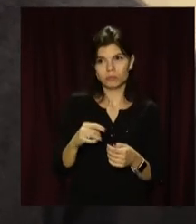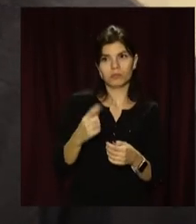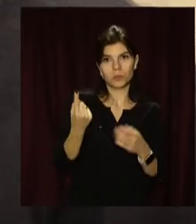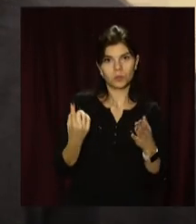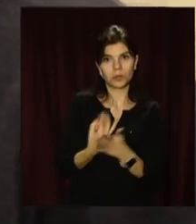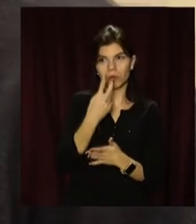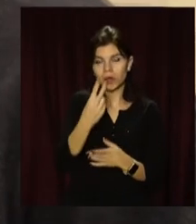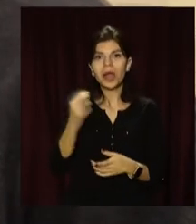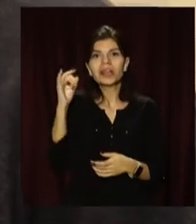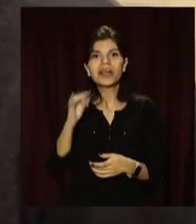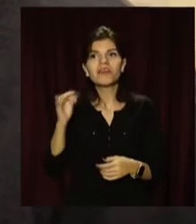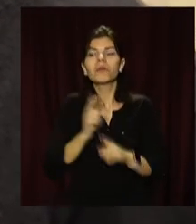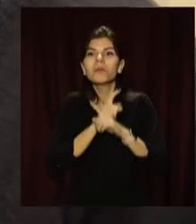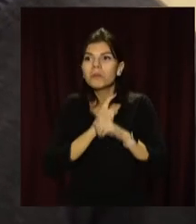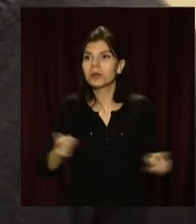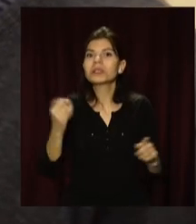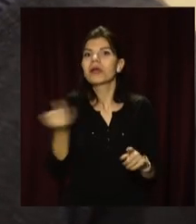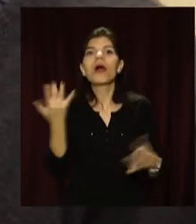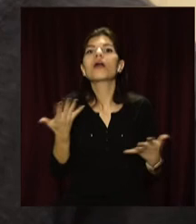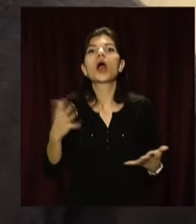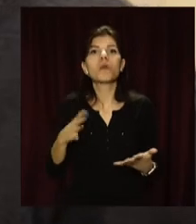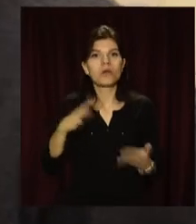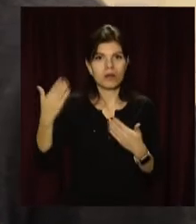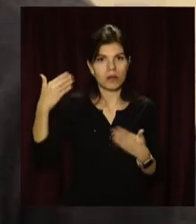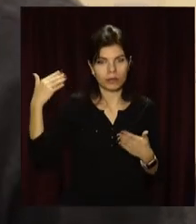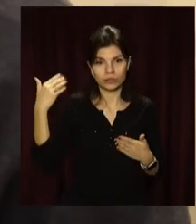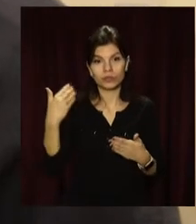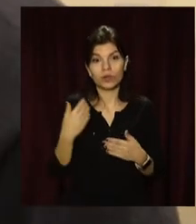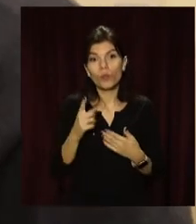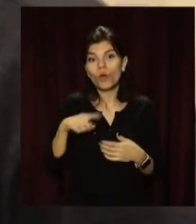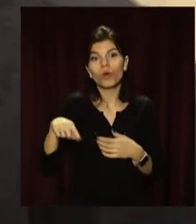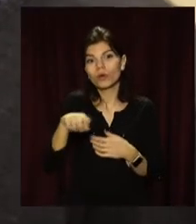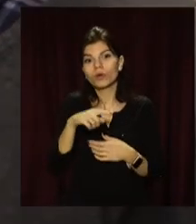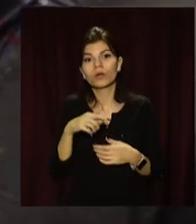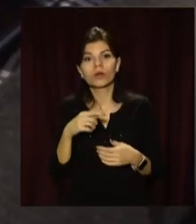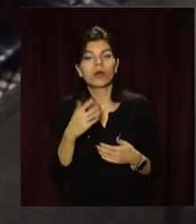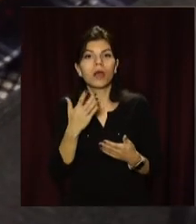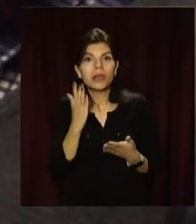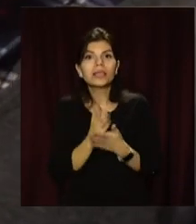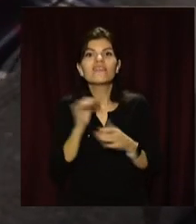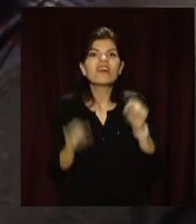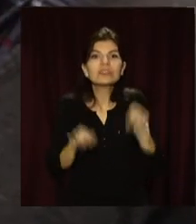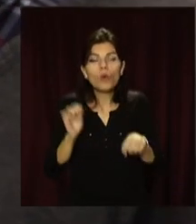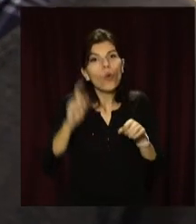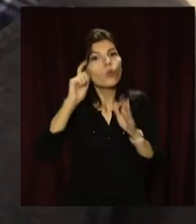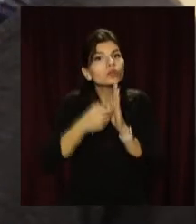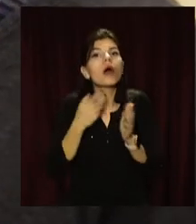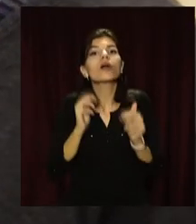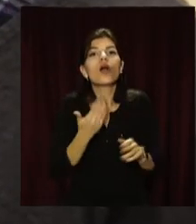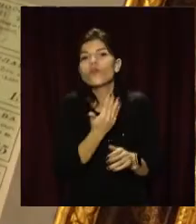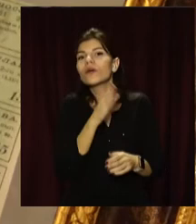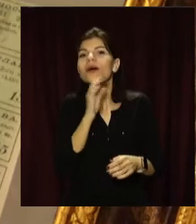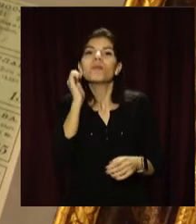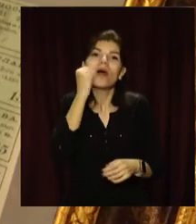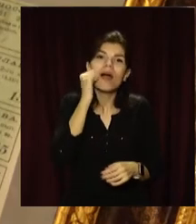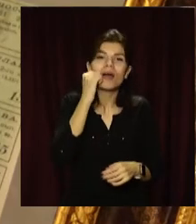складову суттєву. Тому що вони мають нагоду довідатись, як жили їх предки – бабусі, дідусі.